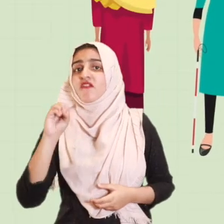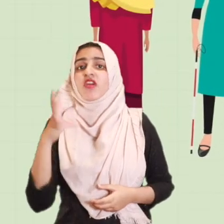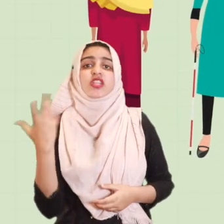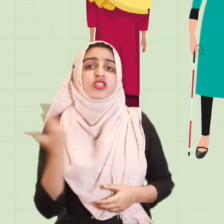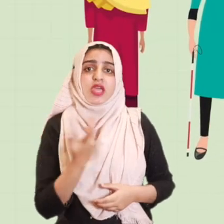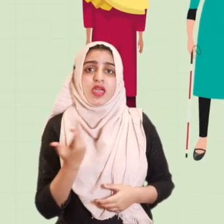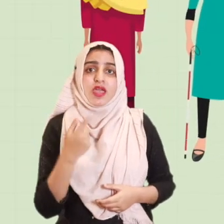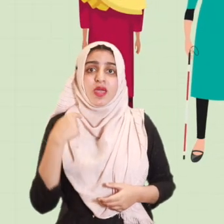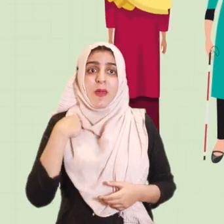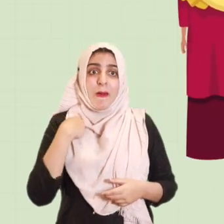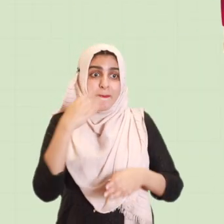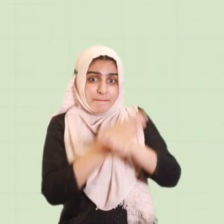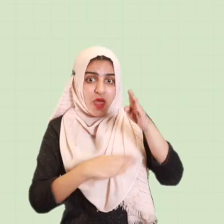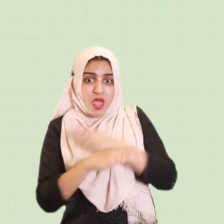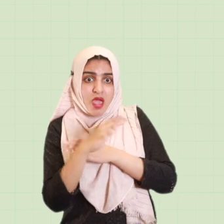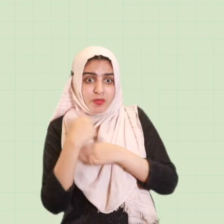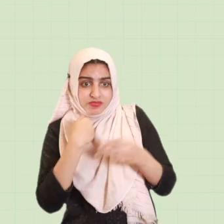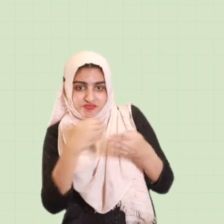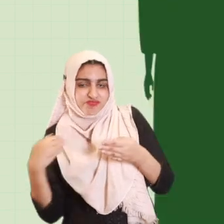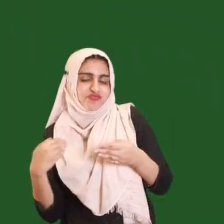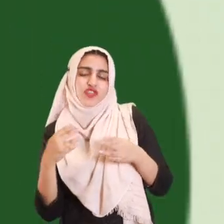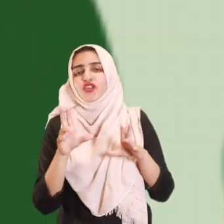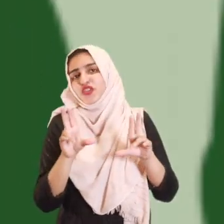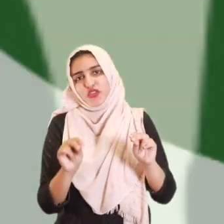کیونکہ معذوری میرا ازر نہیں